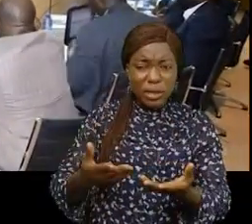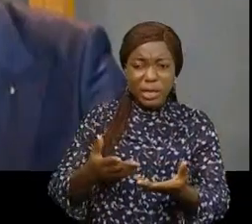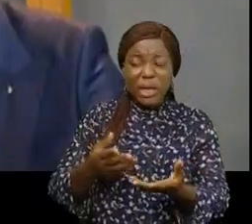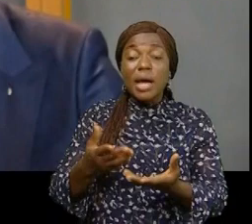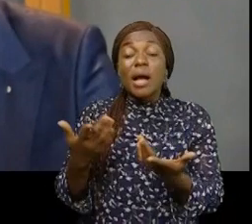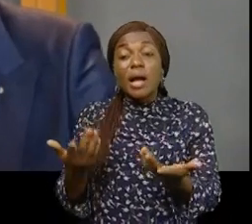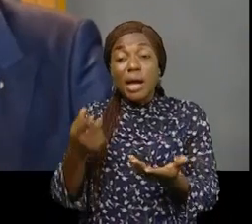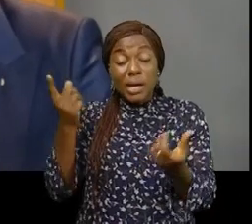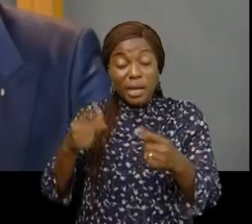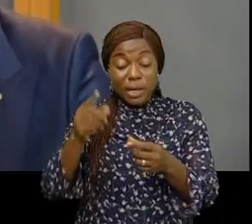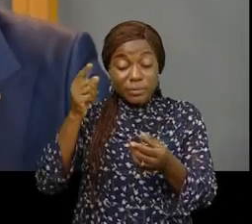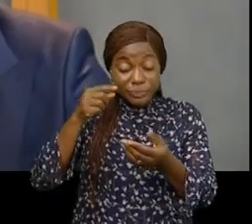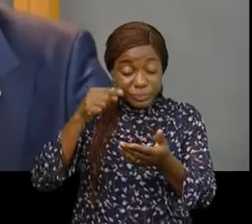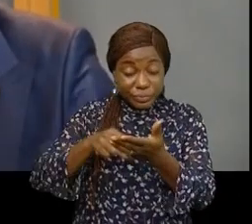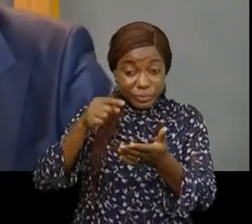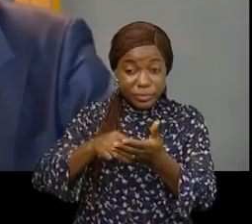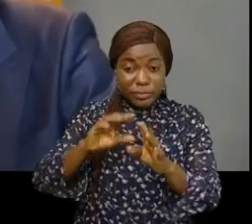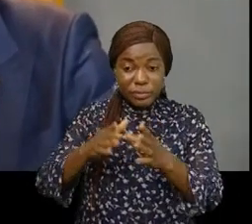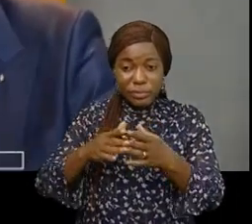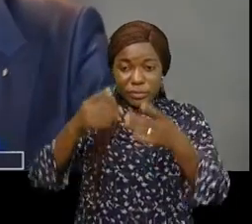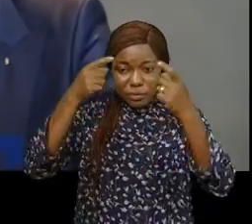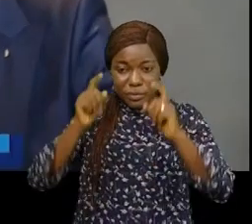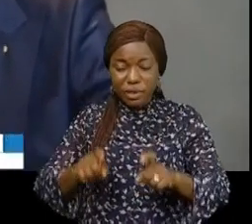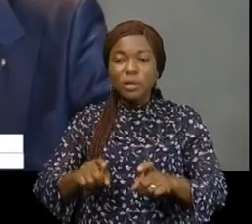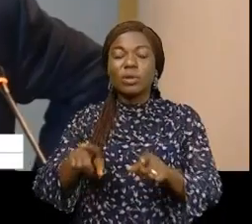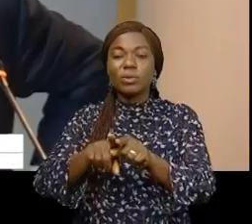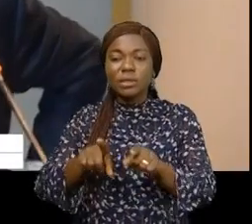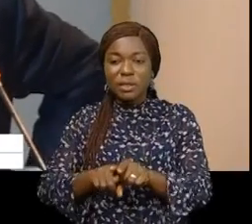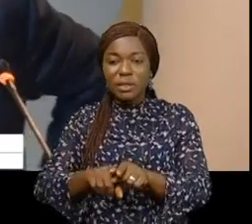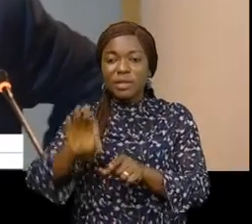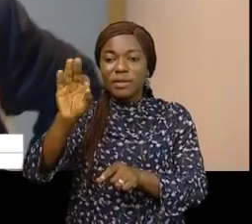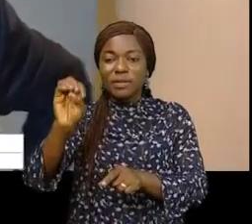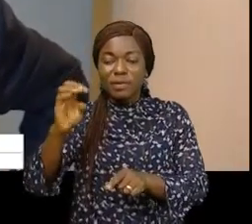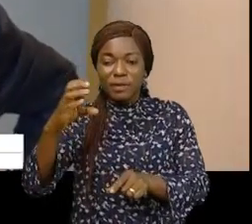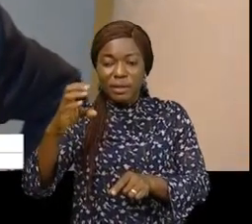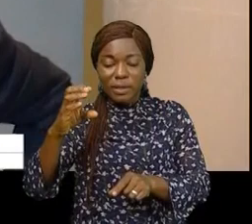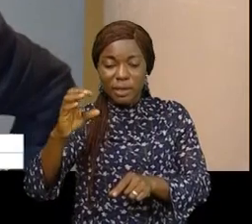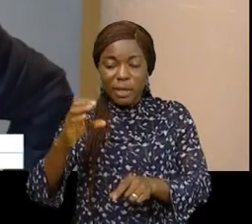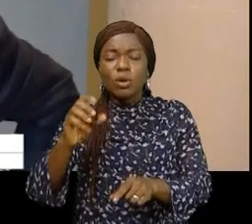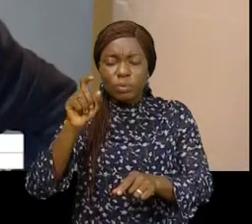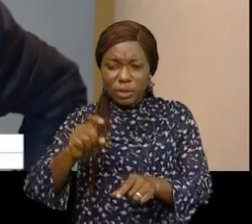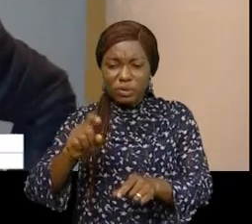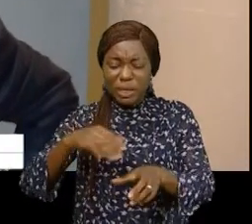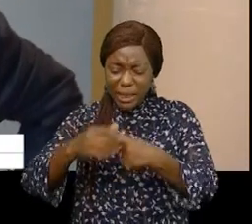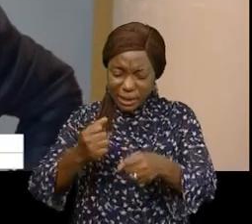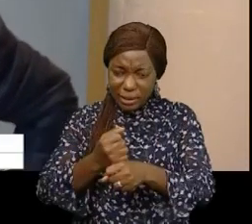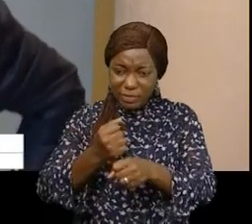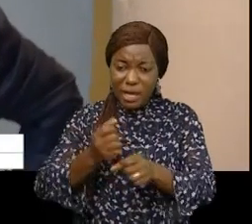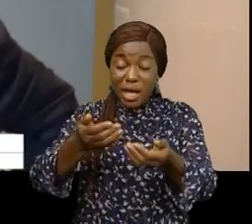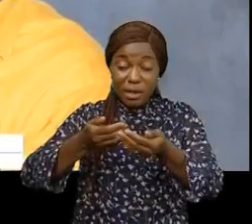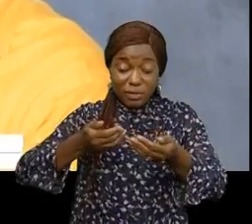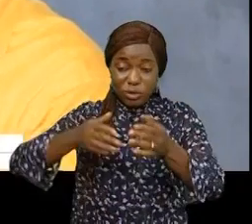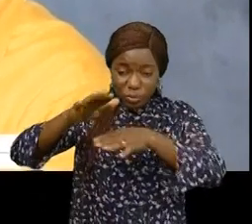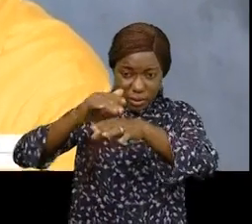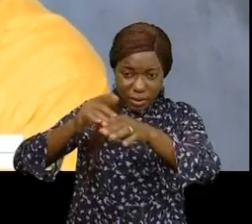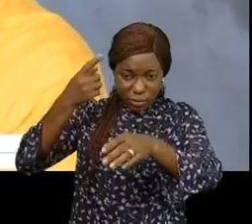Après concertation, toutes les parties prenantes ont convenu que la FEC fasse un travail d'harmonisation à l'interne avant de revenir incessamment